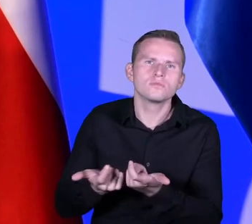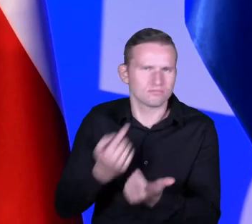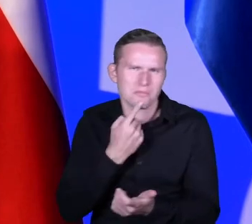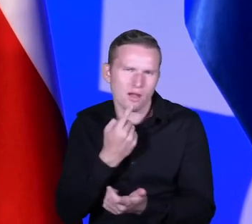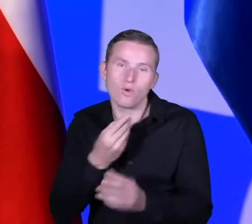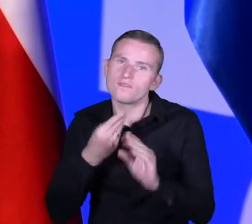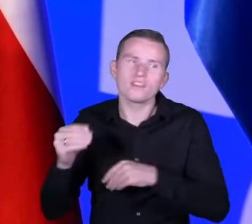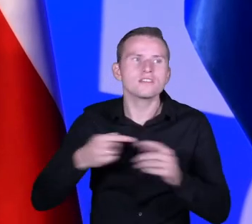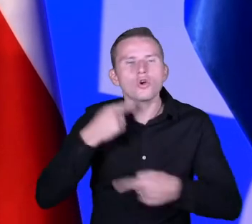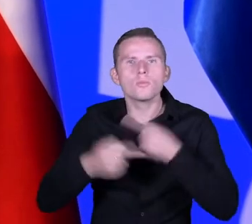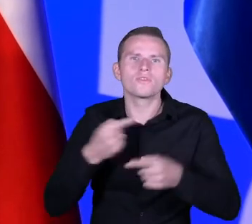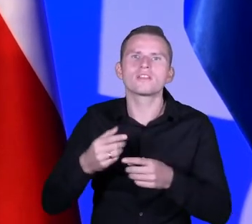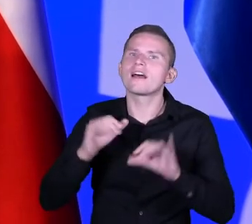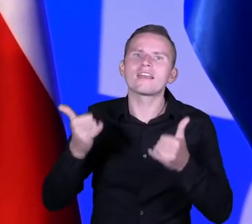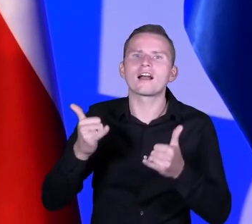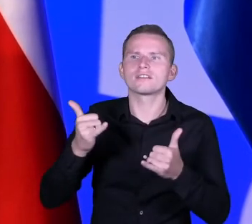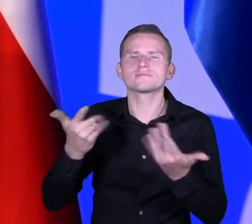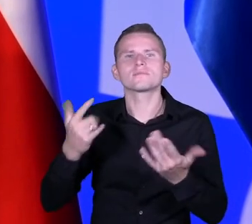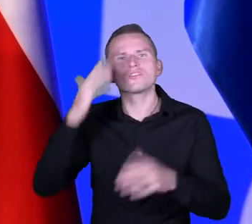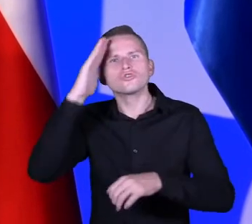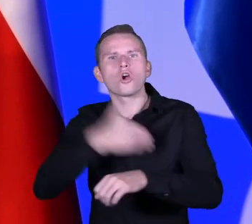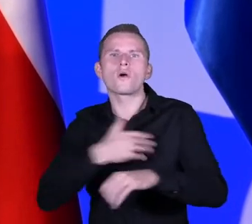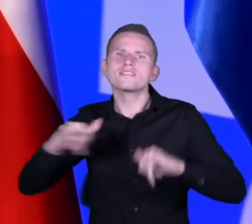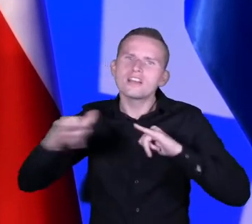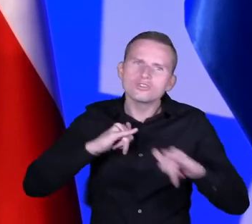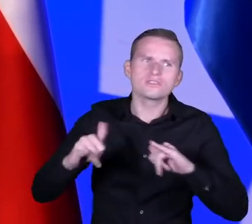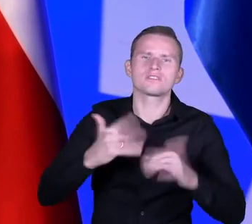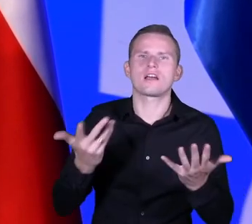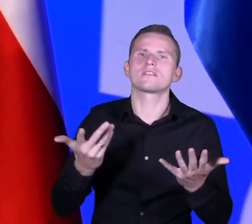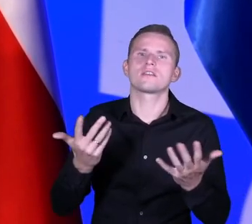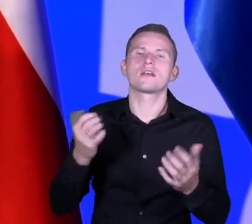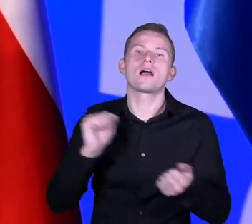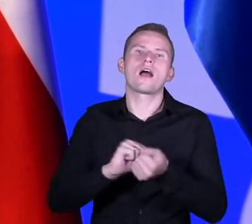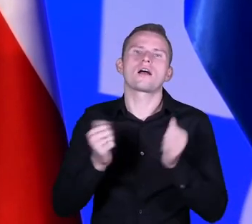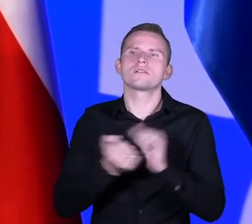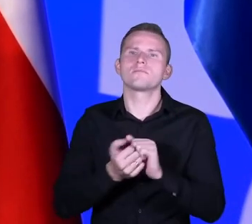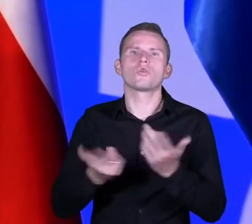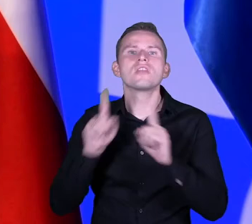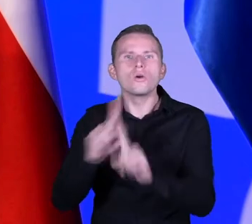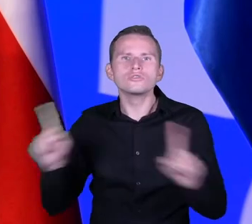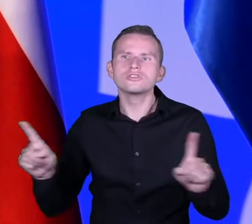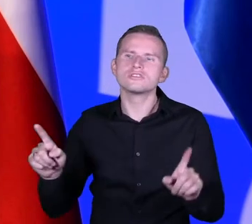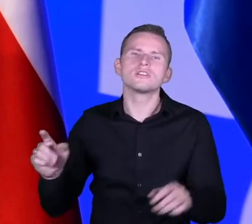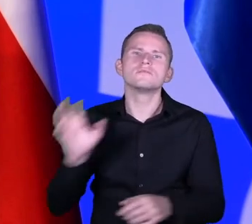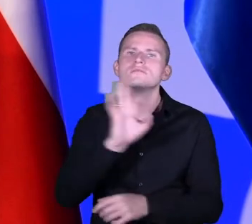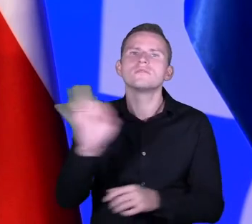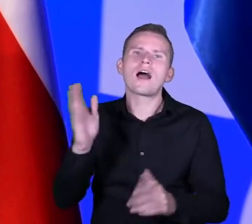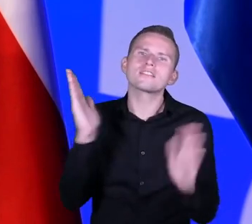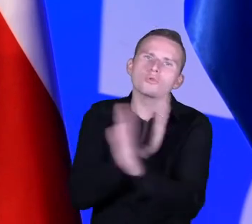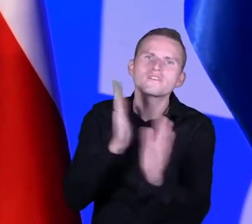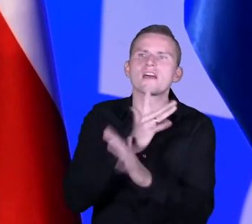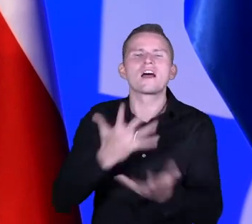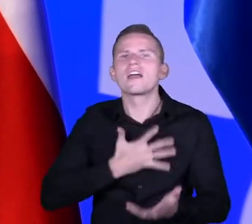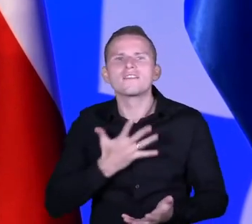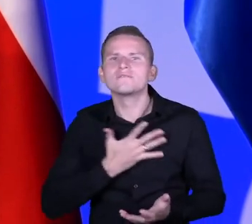zarządzanie w szkole i jak wygląda w ogóle klimat na przykład samych nauczycieli, do czego ja też nawiążę, nawet